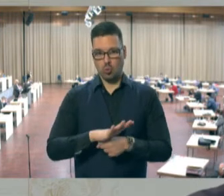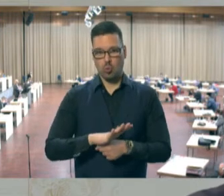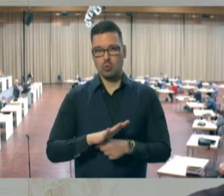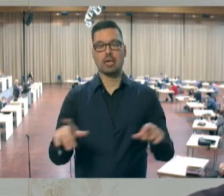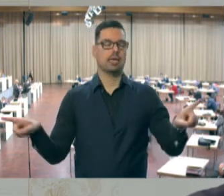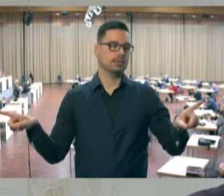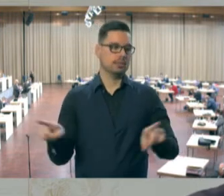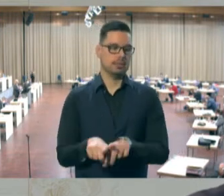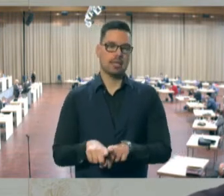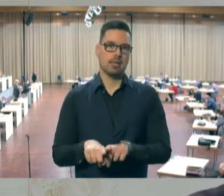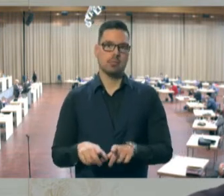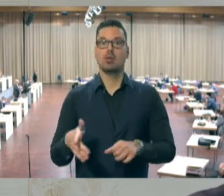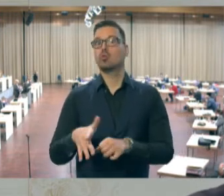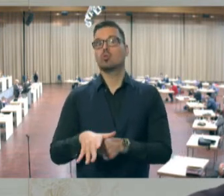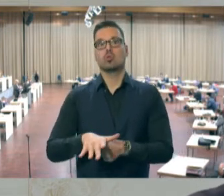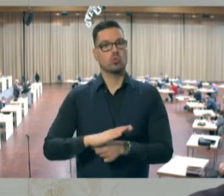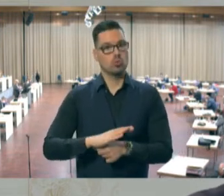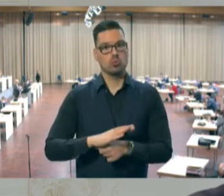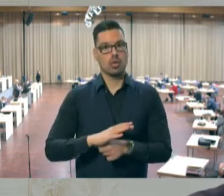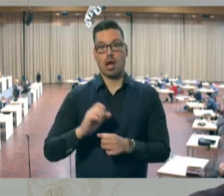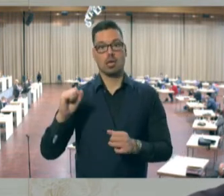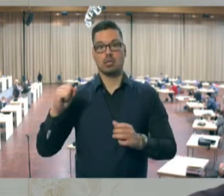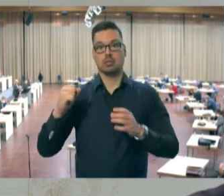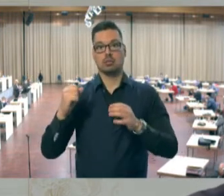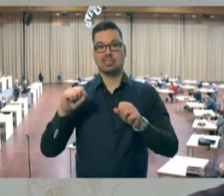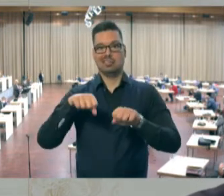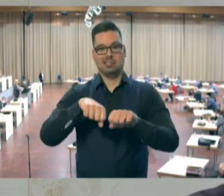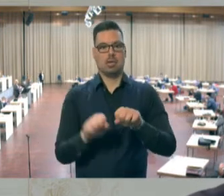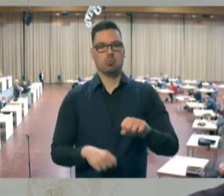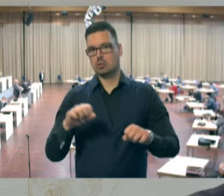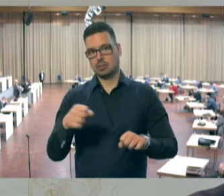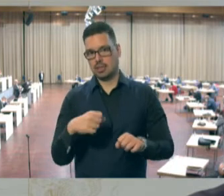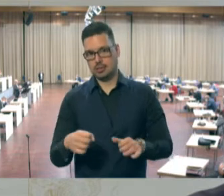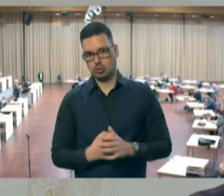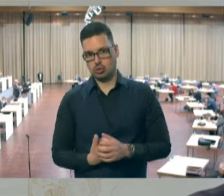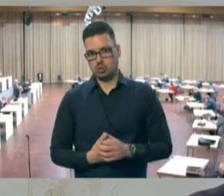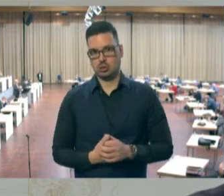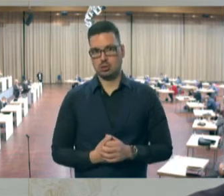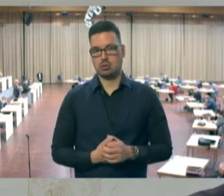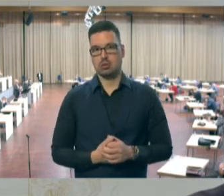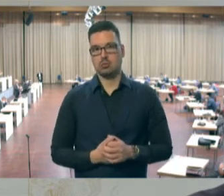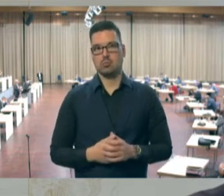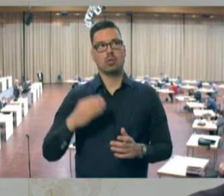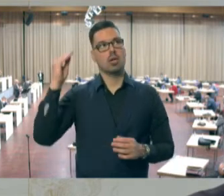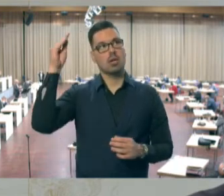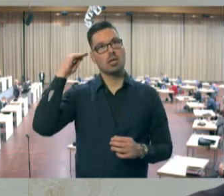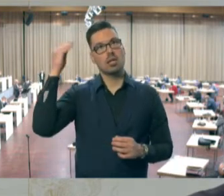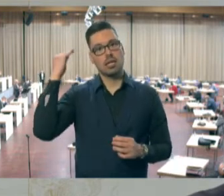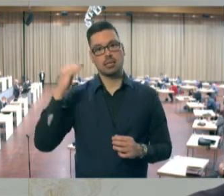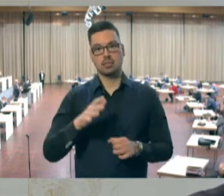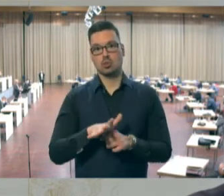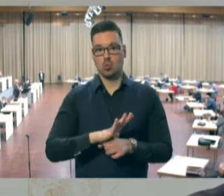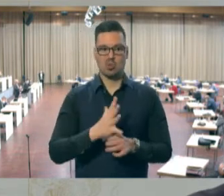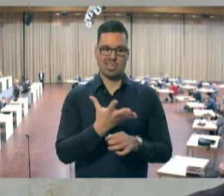Fall. Wir werden Corona nicht vernichten können. Wir werden Corona nur, wir müssen lernen, Corona zu